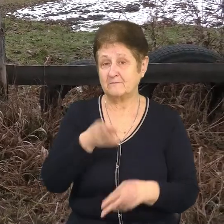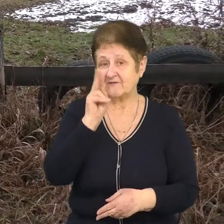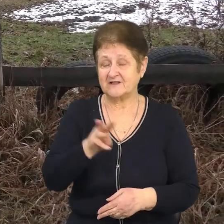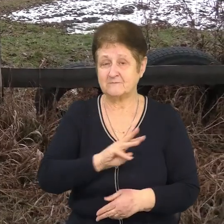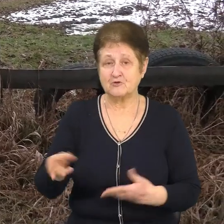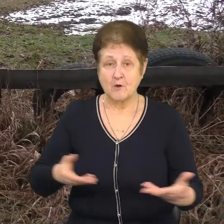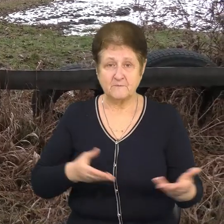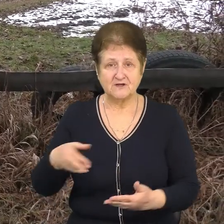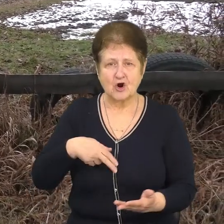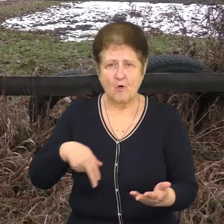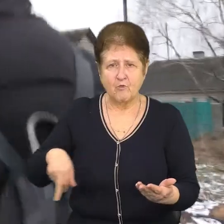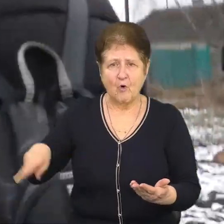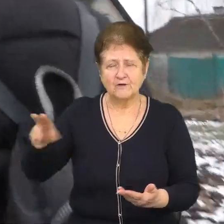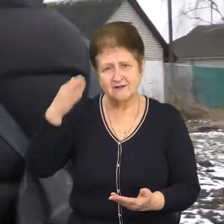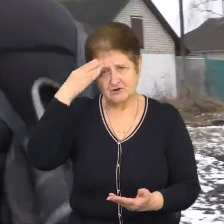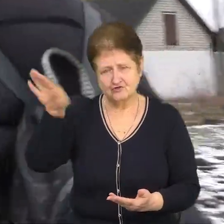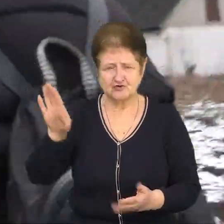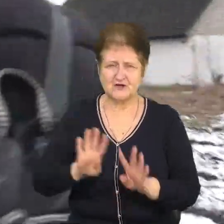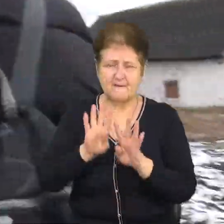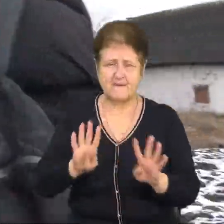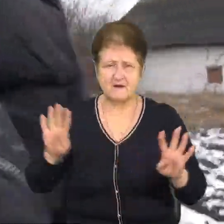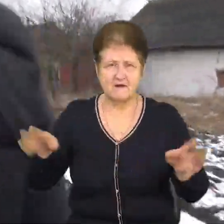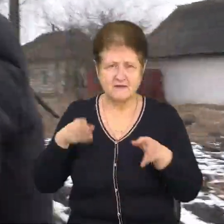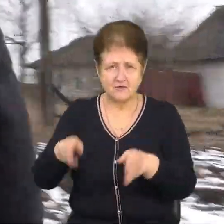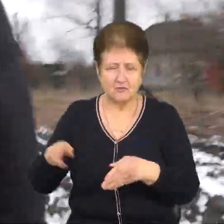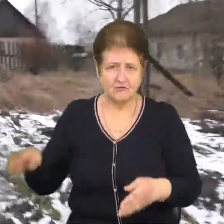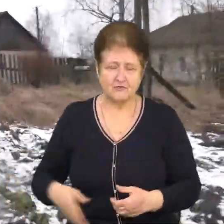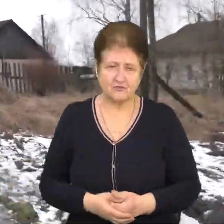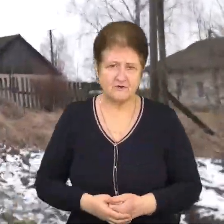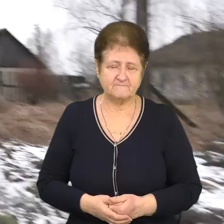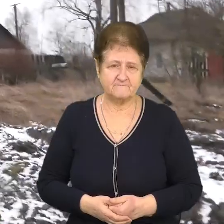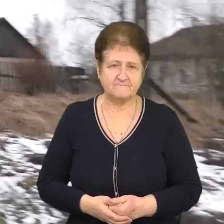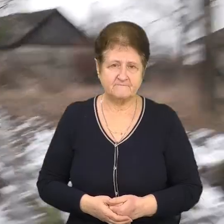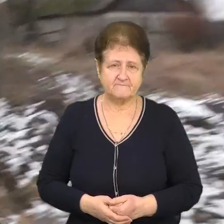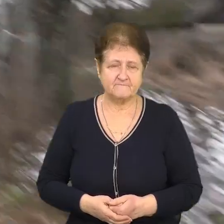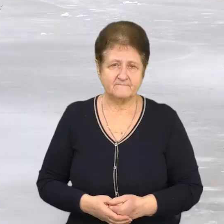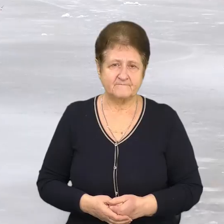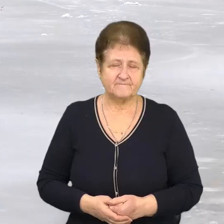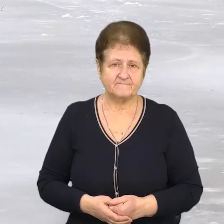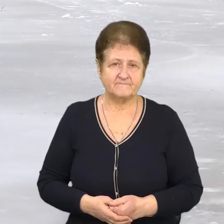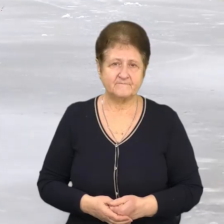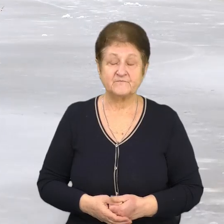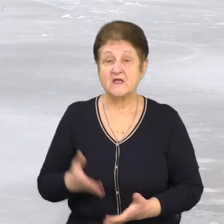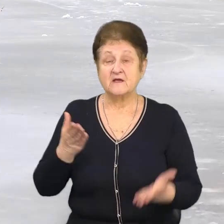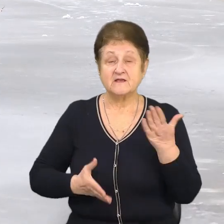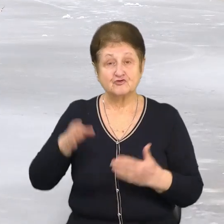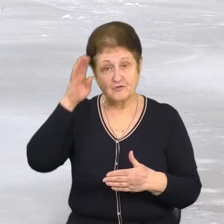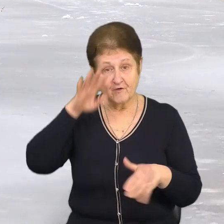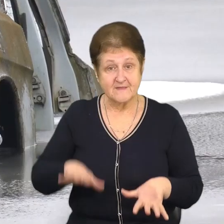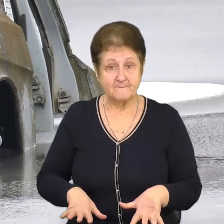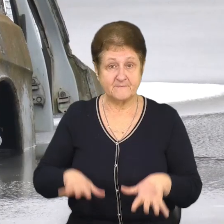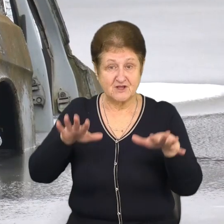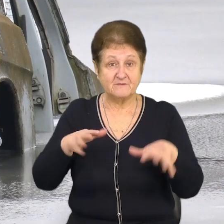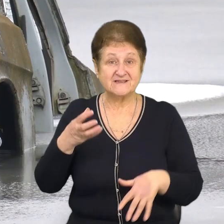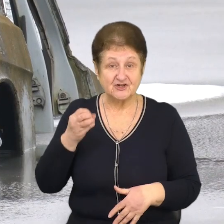оминати чужі городи та паркани. Якби швидше я додому дійсю і не дійсю. Якщо рівень води підніметься